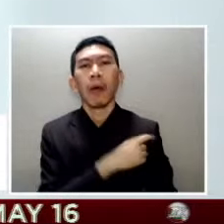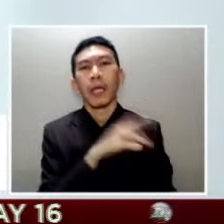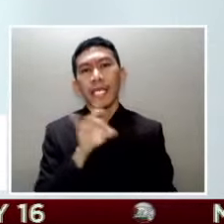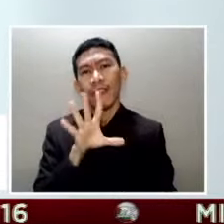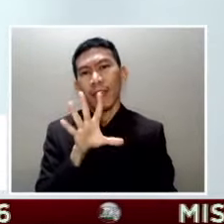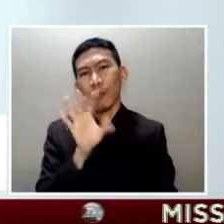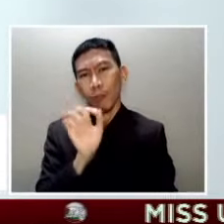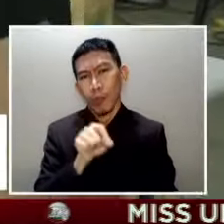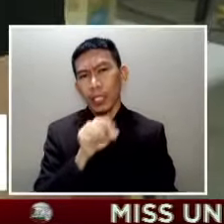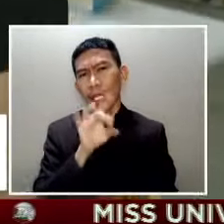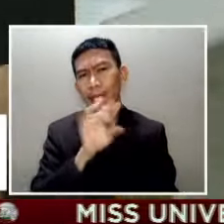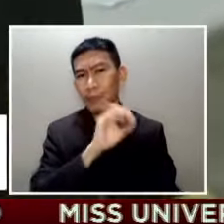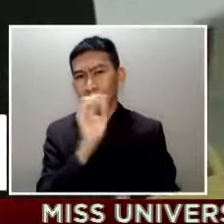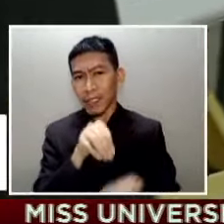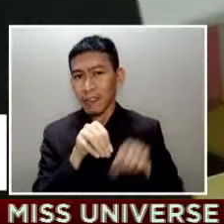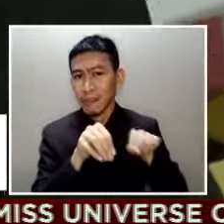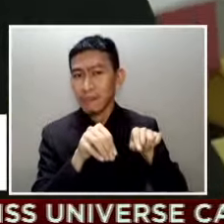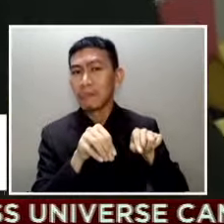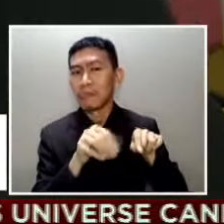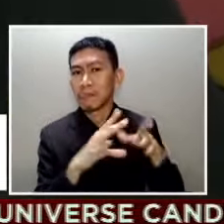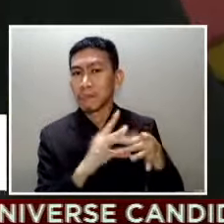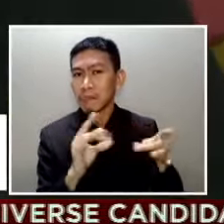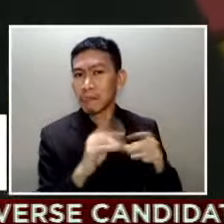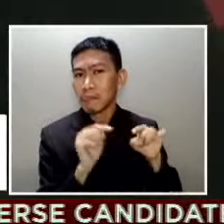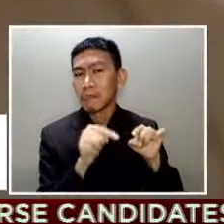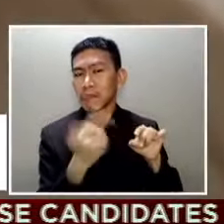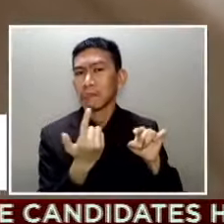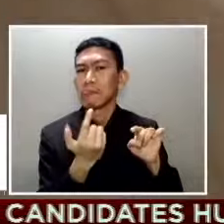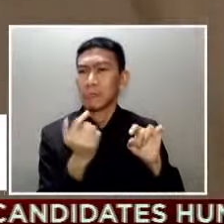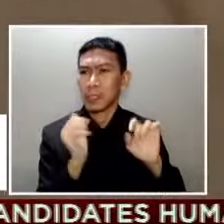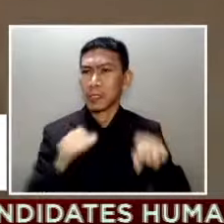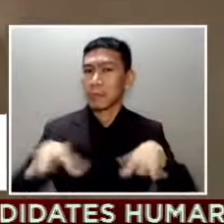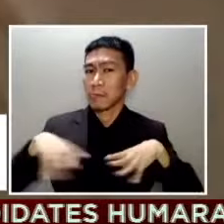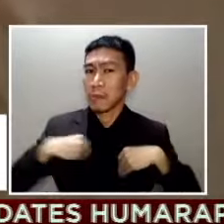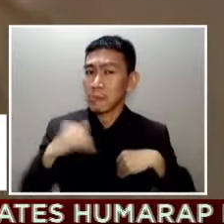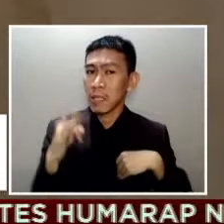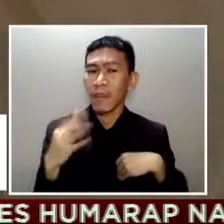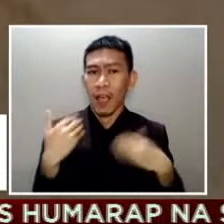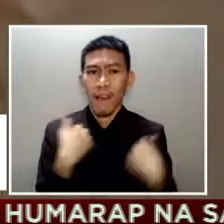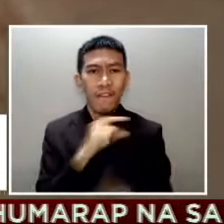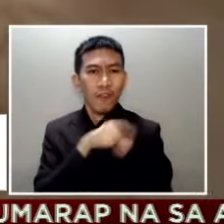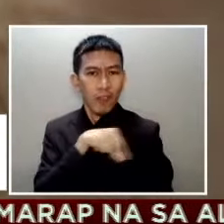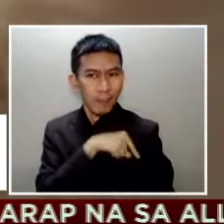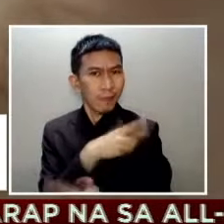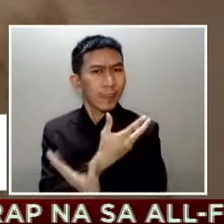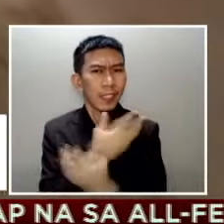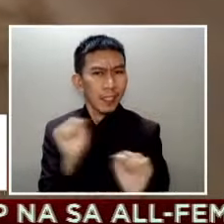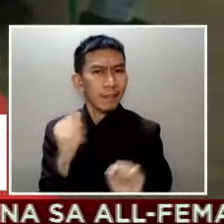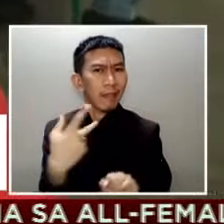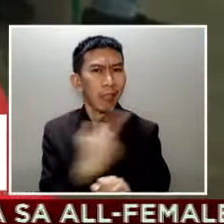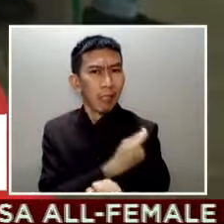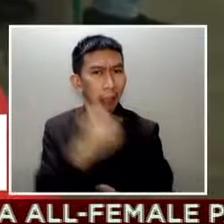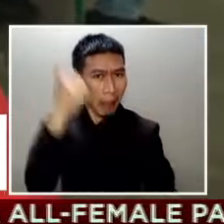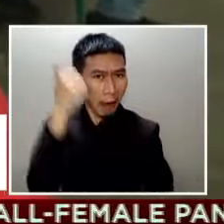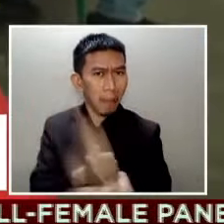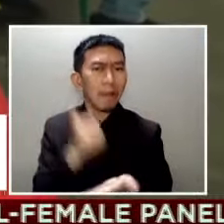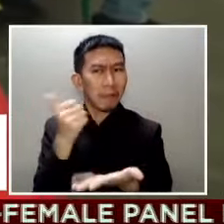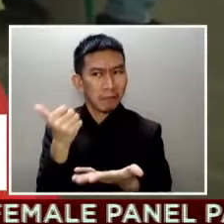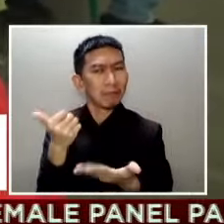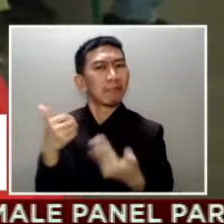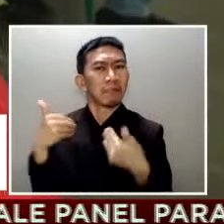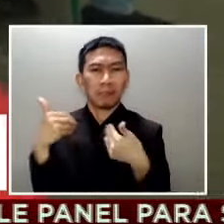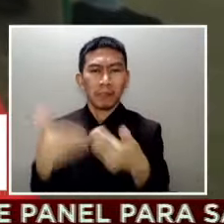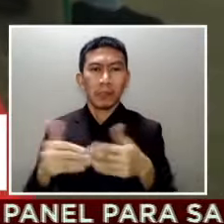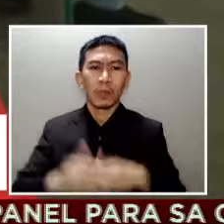magpapabakuna sila kapag may ligtas efektibo at aprobadong bakuna na laban sa sakit Ngayong meron ang